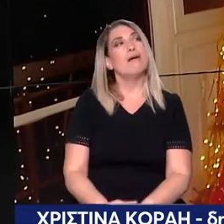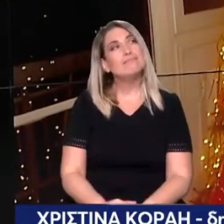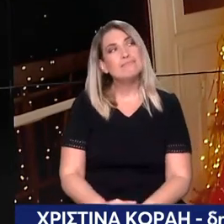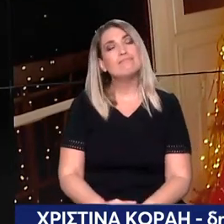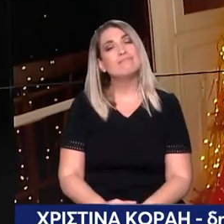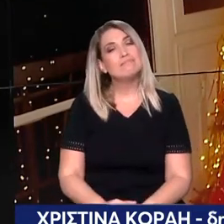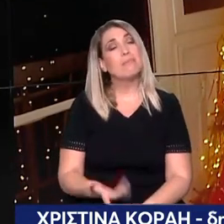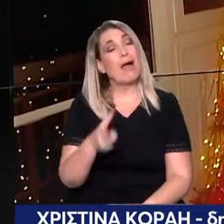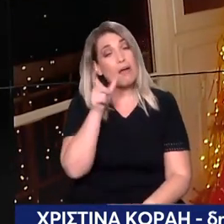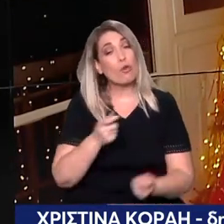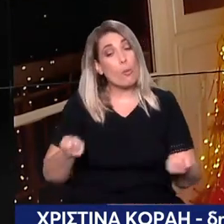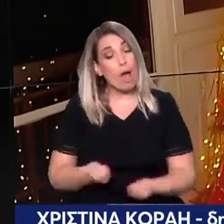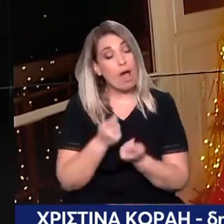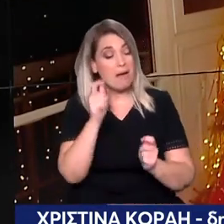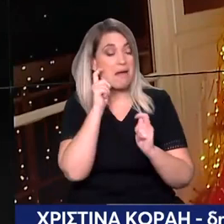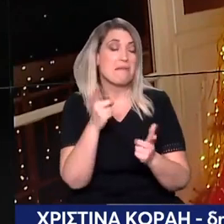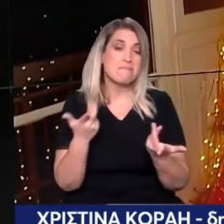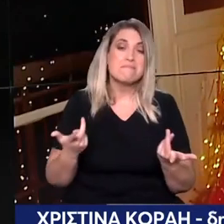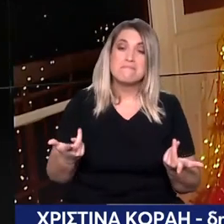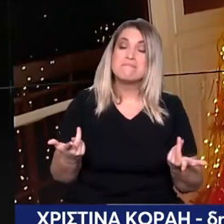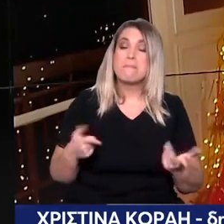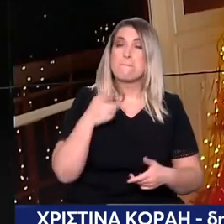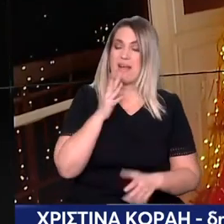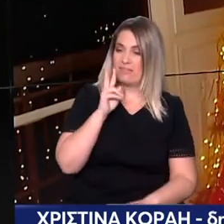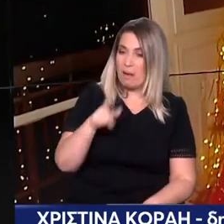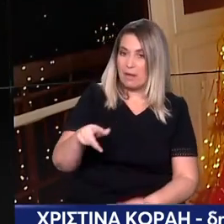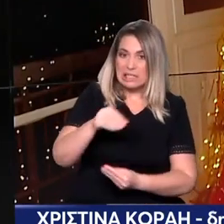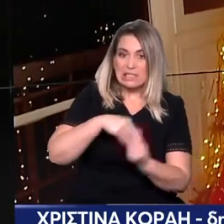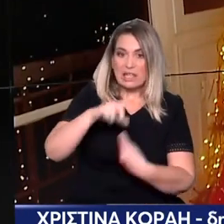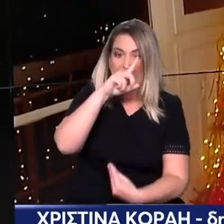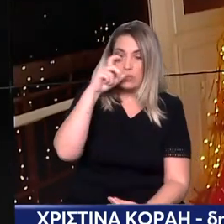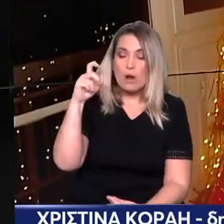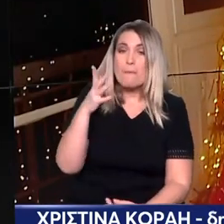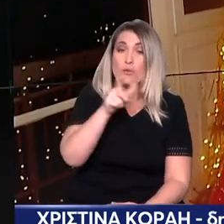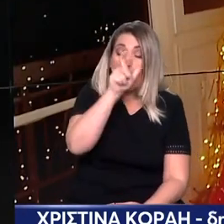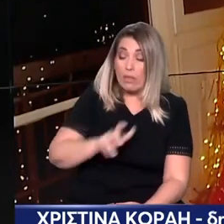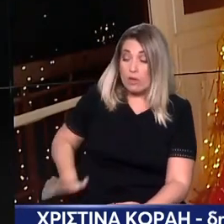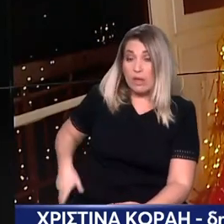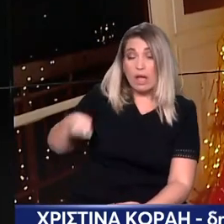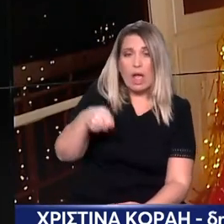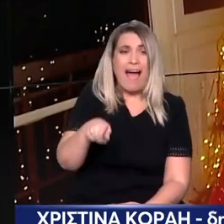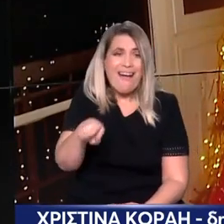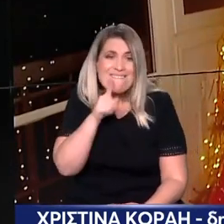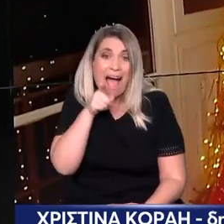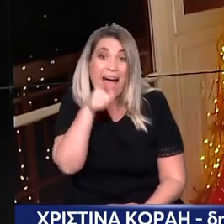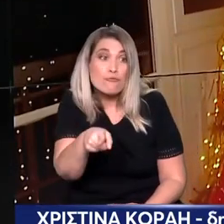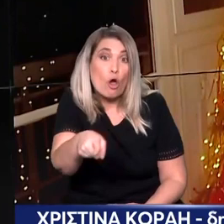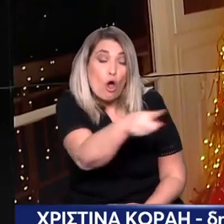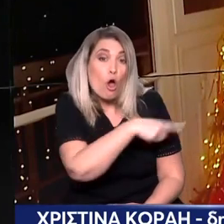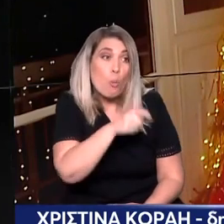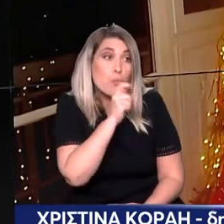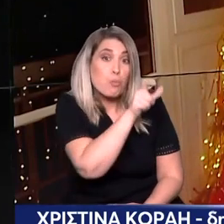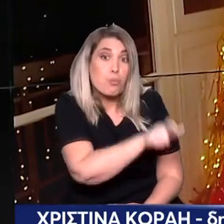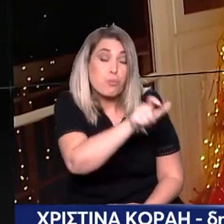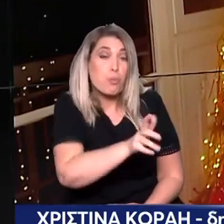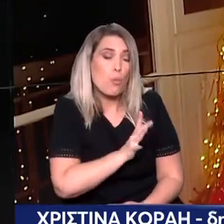στον Κασελάκη. Δηλαδή λες εντάξει έχουν μια δυσκολία και βάζει από την τσέπτη. Δεν το συναντάς και πολλές φορές στην πολιτική σκηνή της Ελλάδας. Αντίστροφα γίνονται